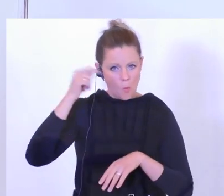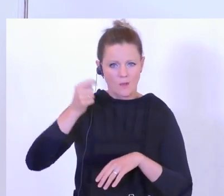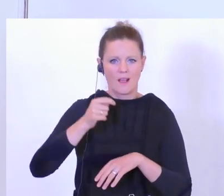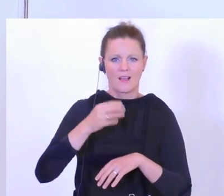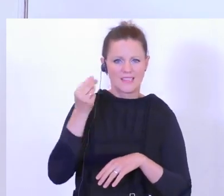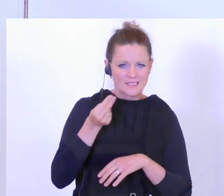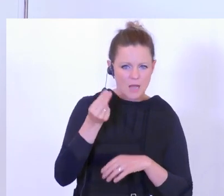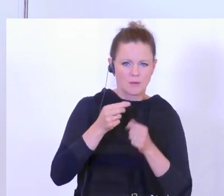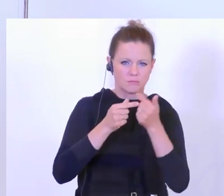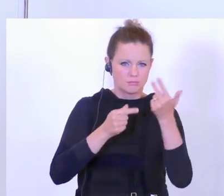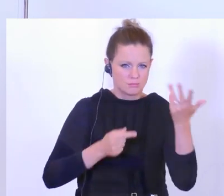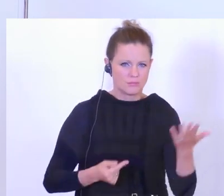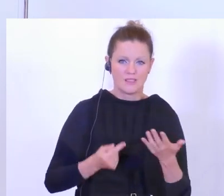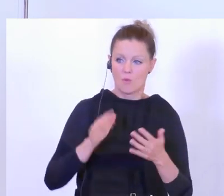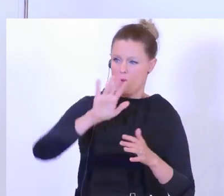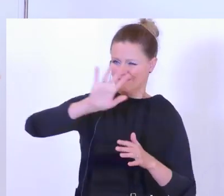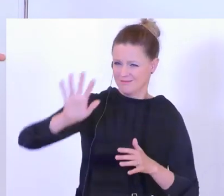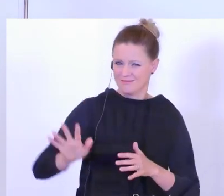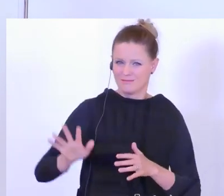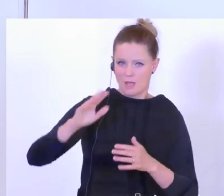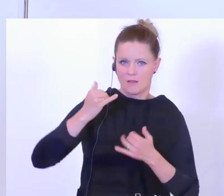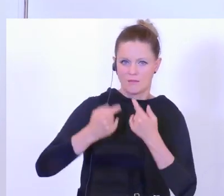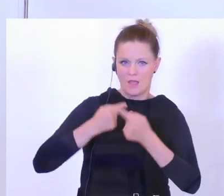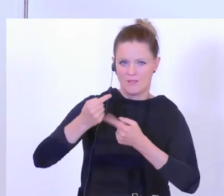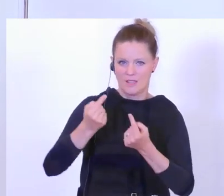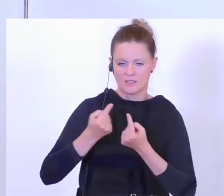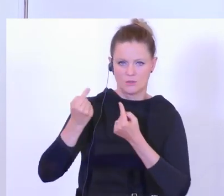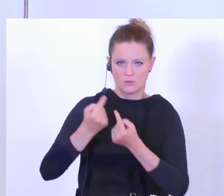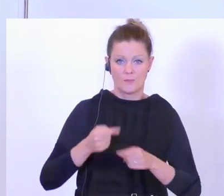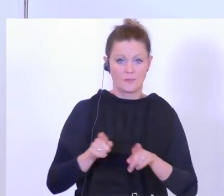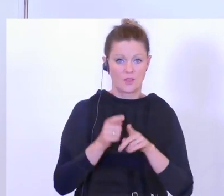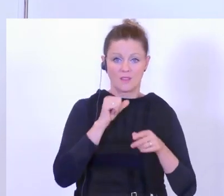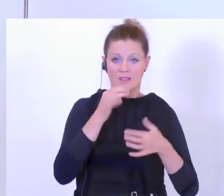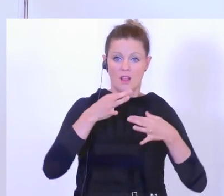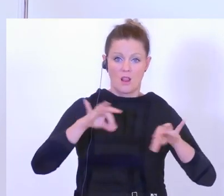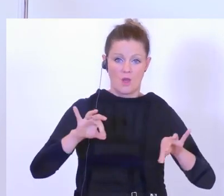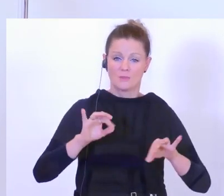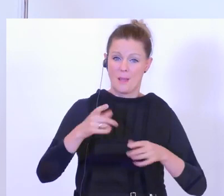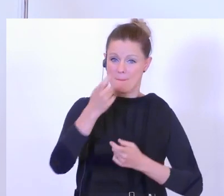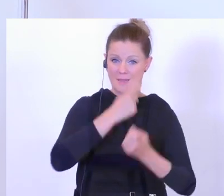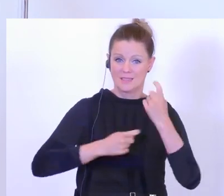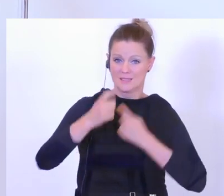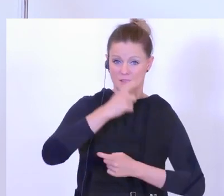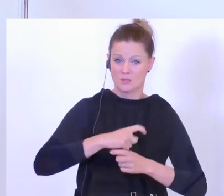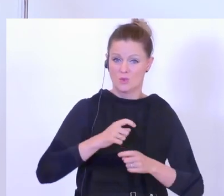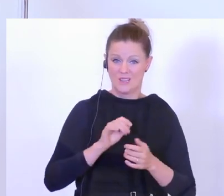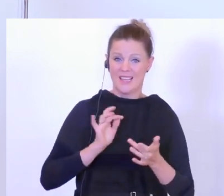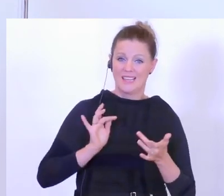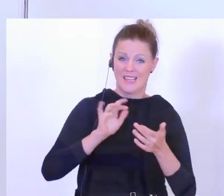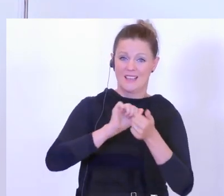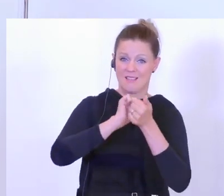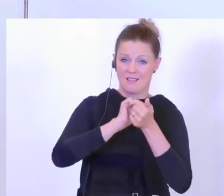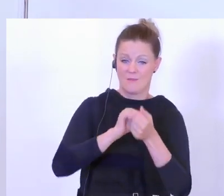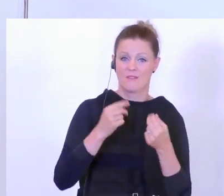wird, wie die Lage sich am Balkan entwickelt. Und gleichzeitig ist der Kampf gegen die illegale Migration so wichtig, weil die organisierte Kriminalität im